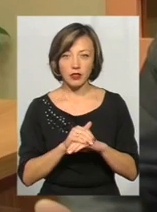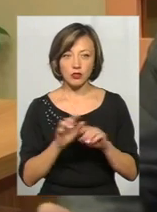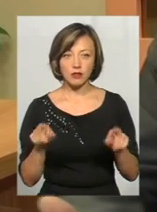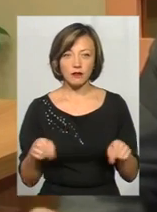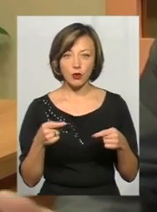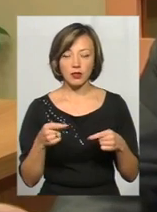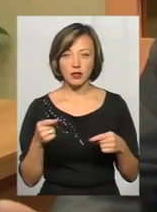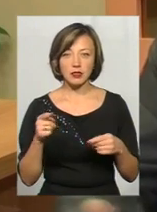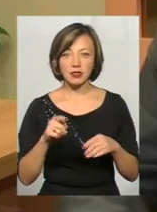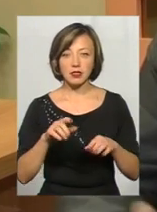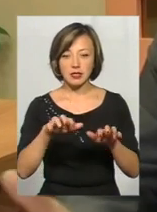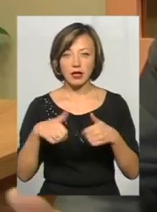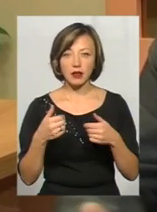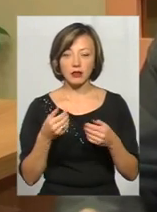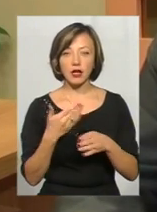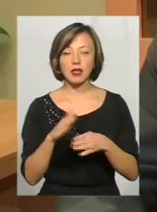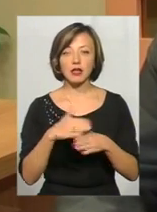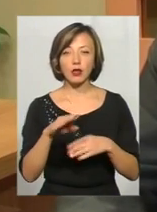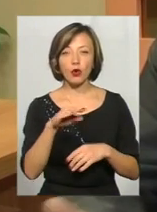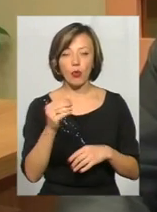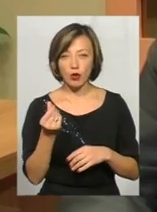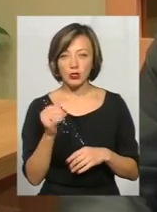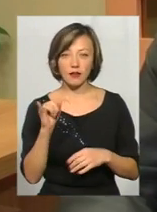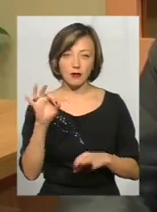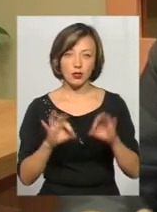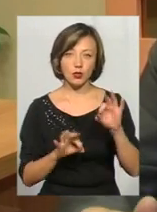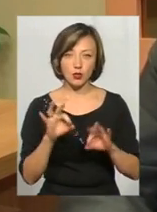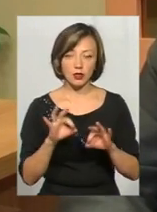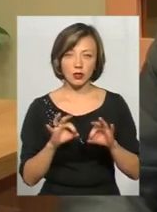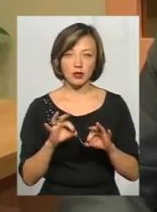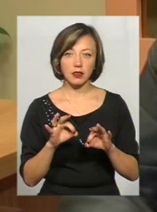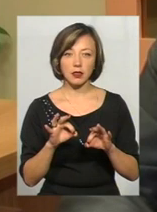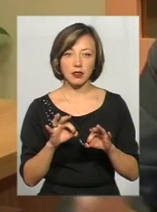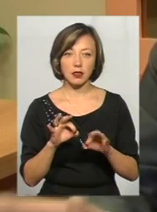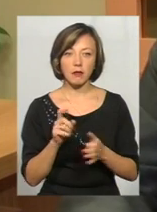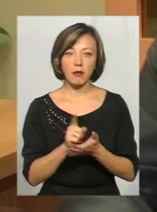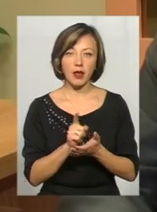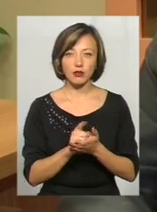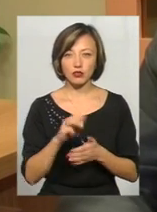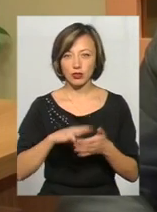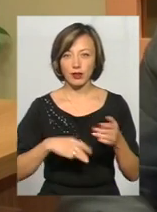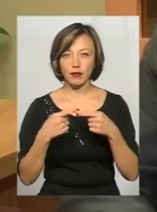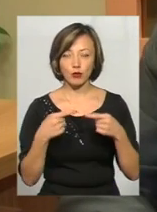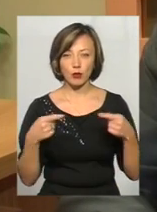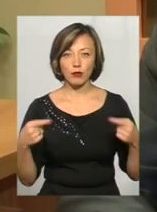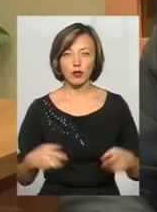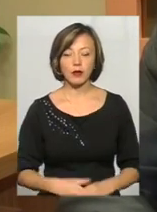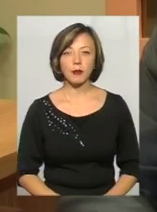створена, знято неправомірно були кредитні кошти, і відсотків нарахованих, і пінів, штрафів, і тому подібних речей